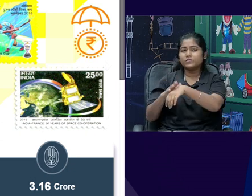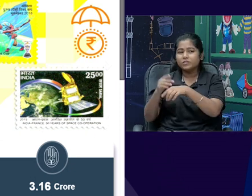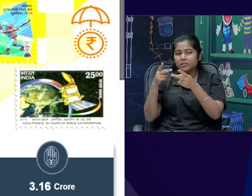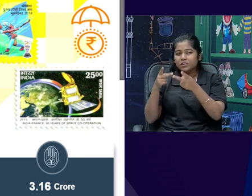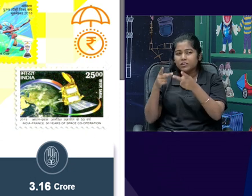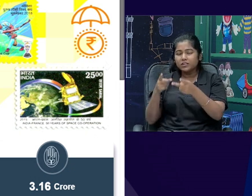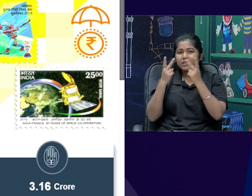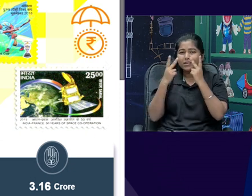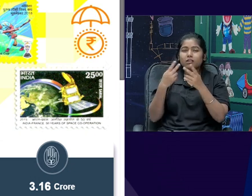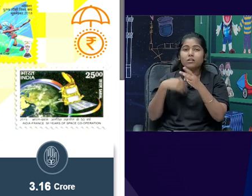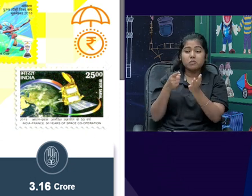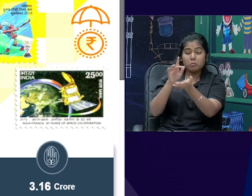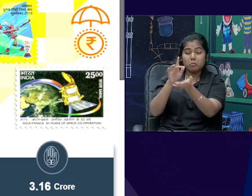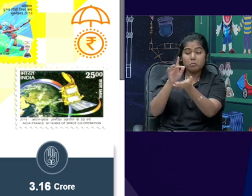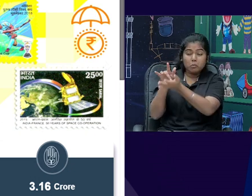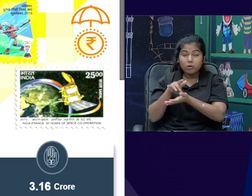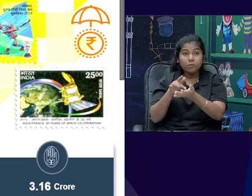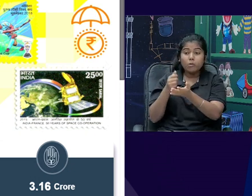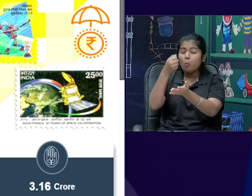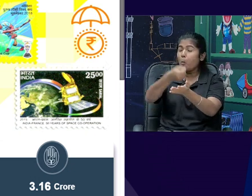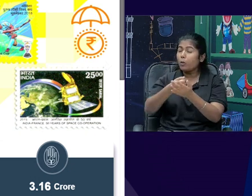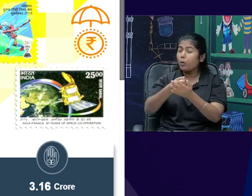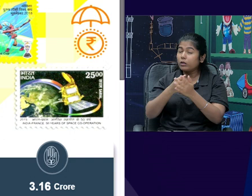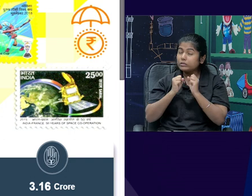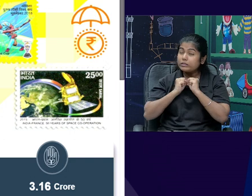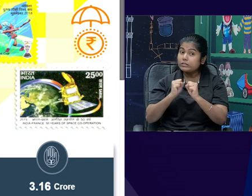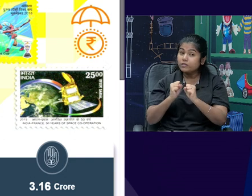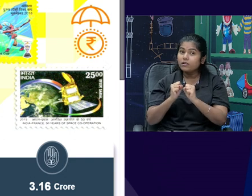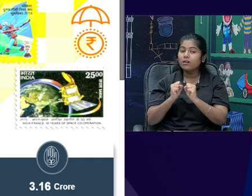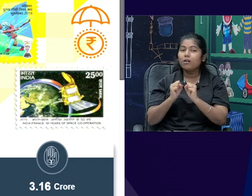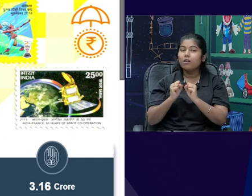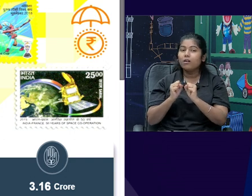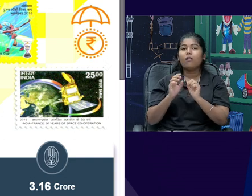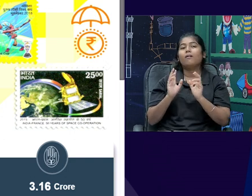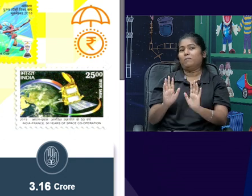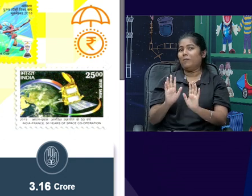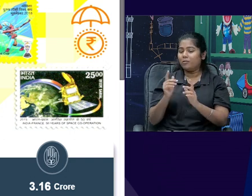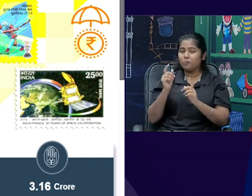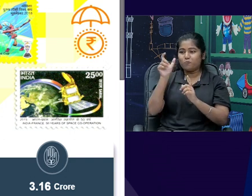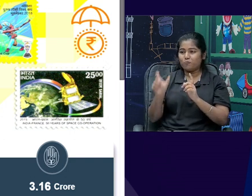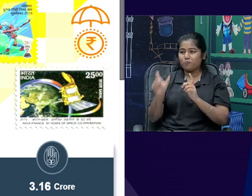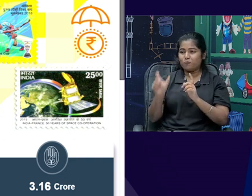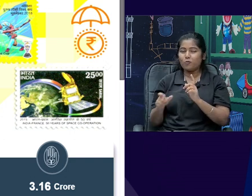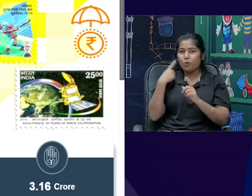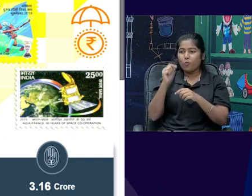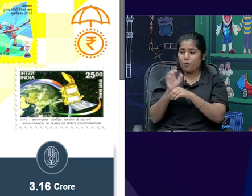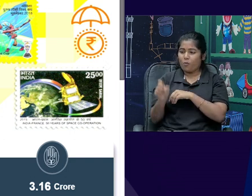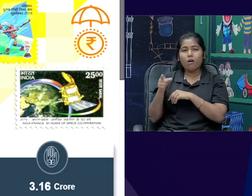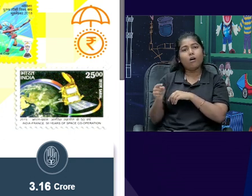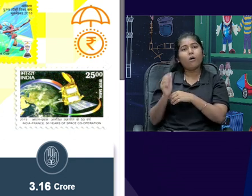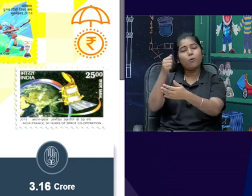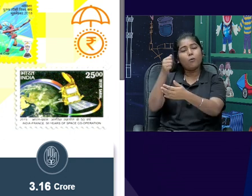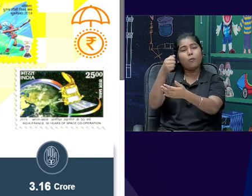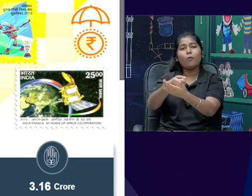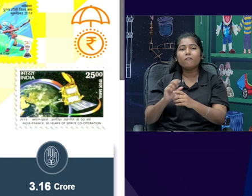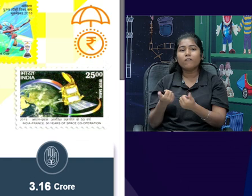दुर्गम क्षेत्र है, जहां पर जापाना संभव ही नहीं है, वहाँ पर postman जो है, वो जाते हैं, और इसी वज़े से यह network जो है, बहुत